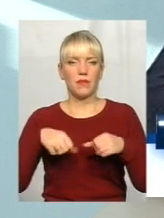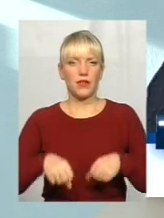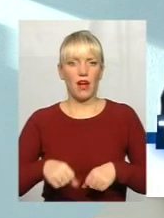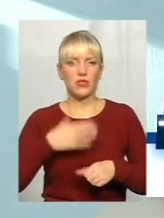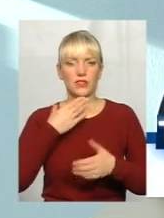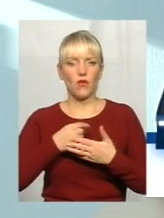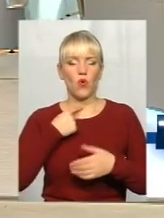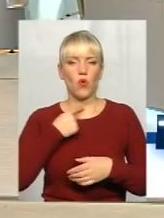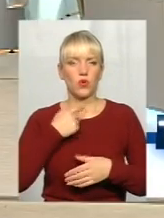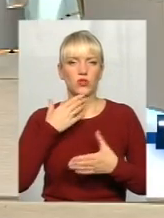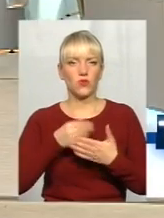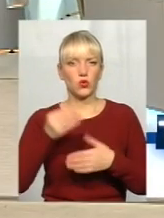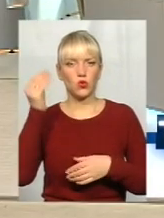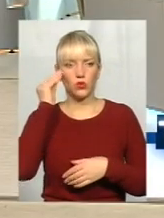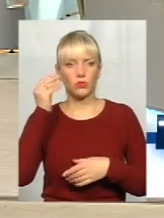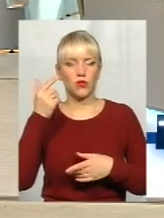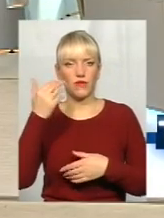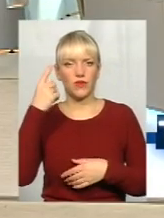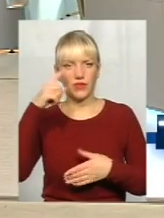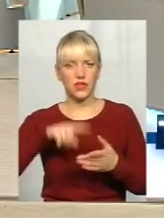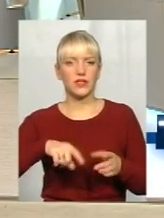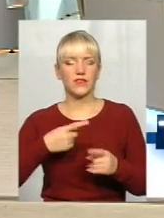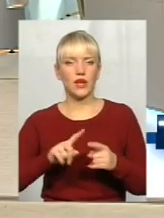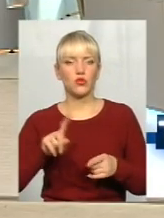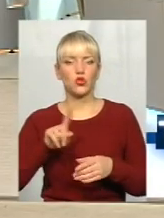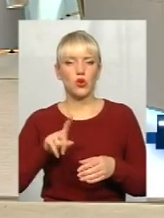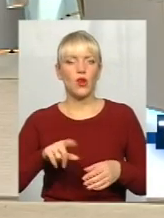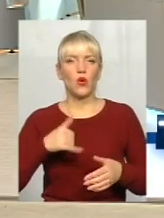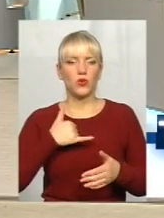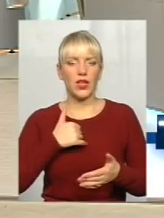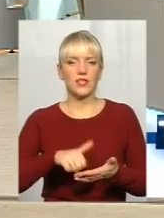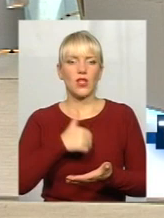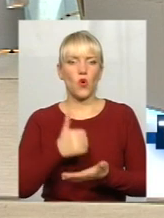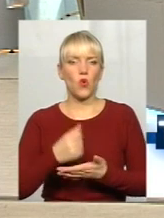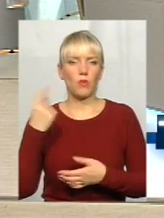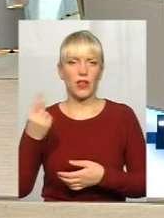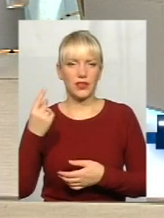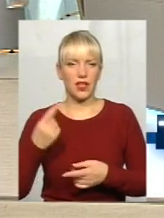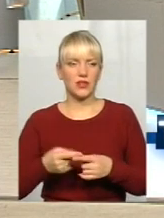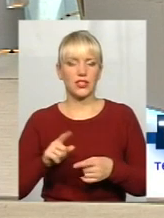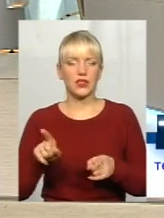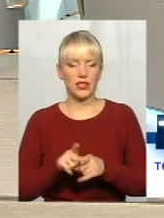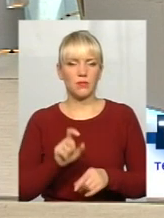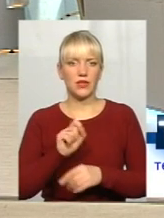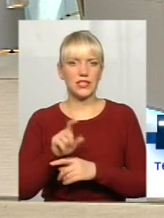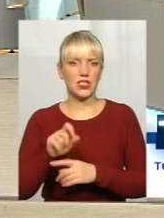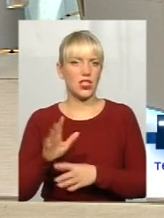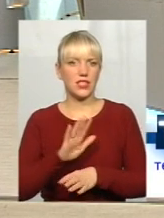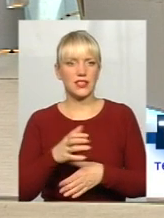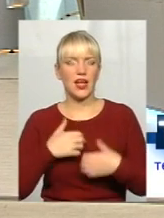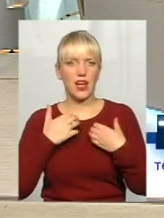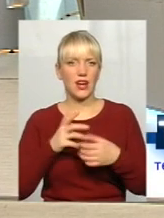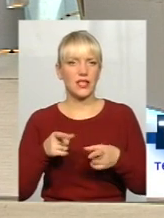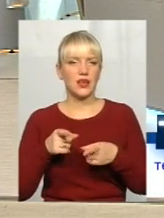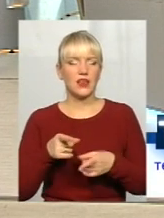Ви вірите в те, що в нас губернатори призначалися отакі нелякані, непугані якісь